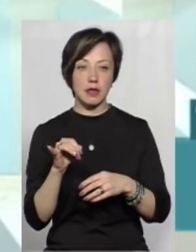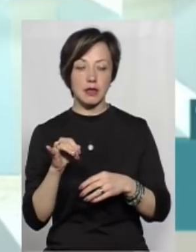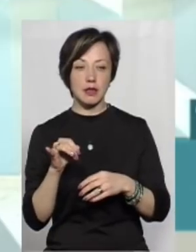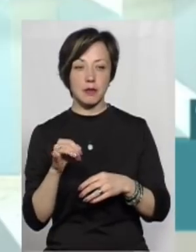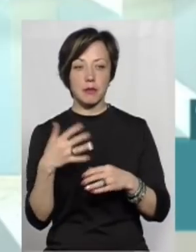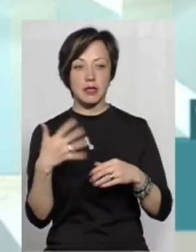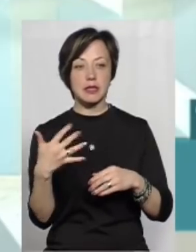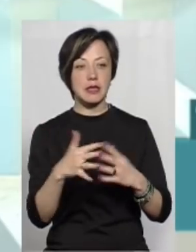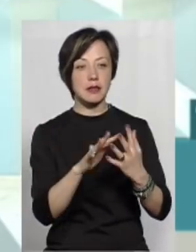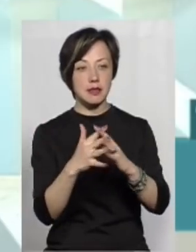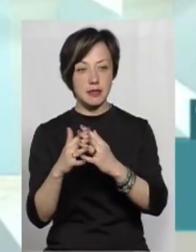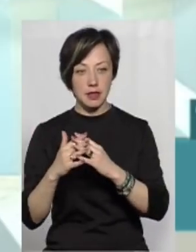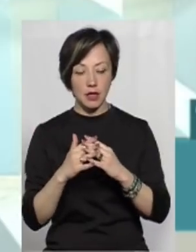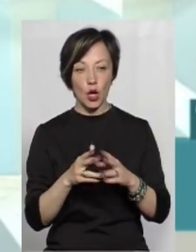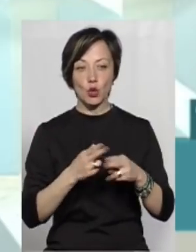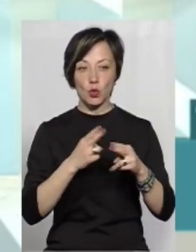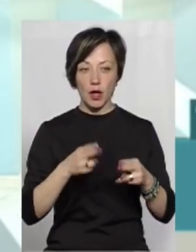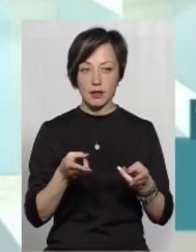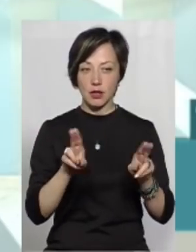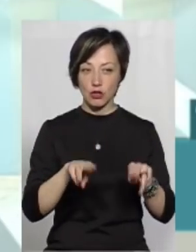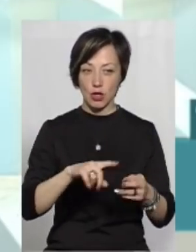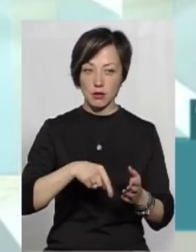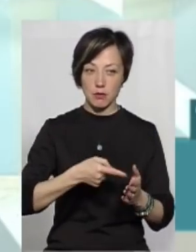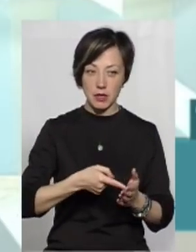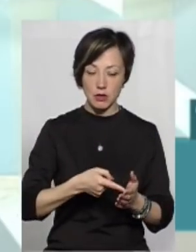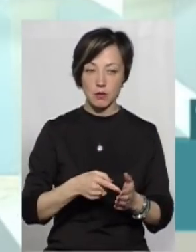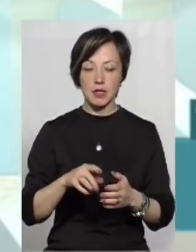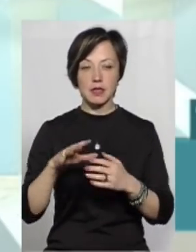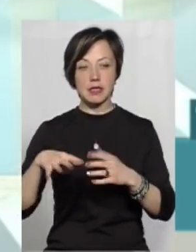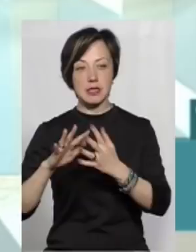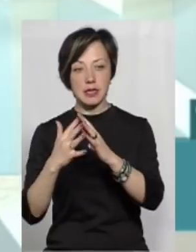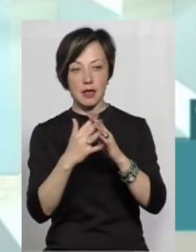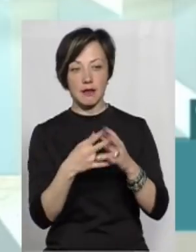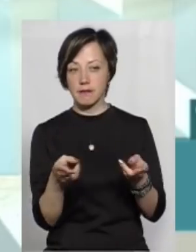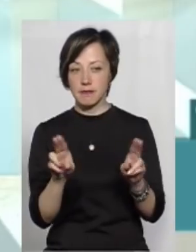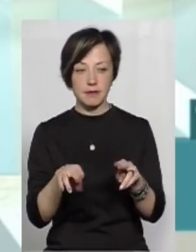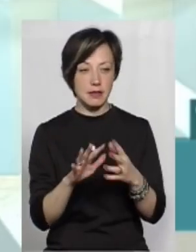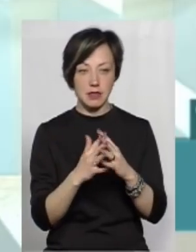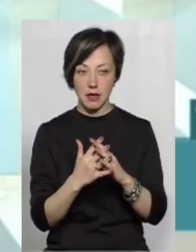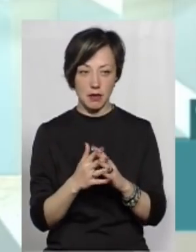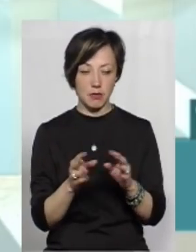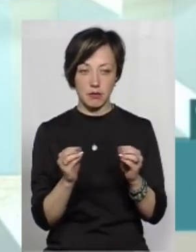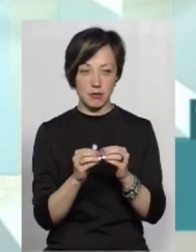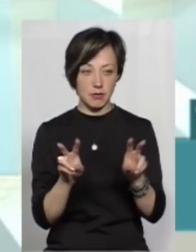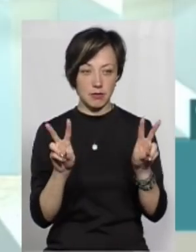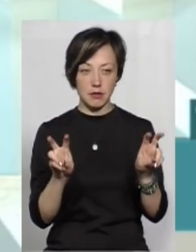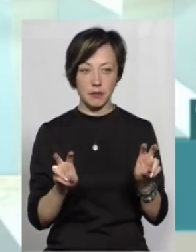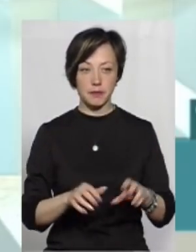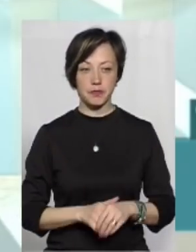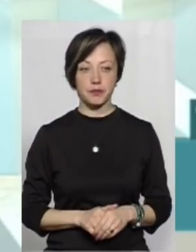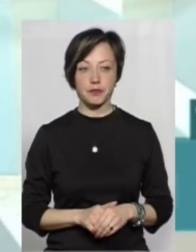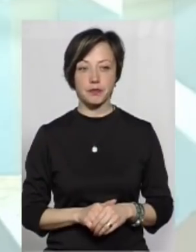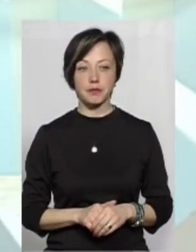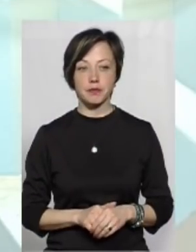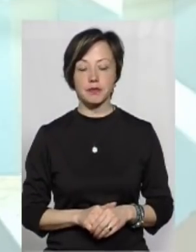скільки там, 50 сіл. Дунаєвці залишається містом, всі села залишаються селами. Так само, якщо